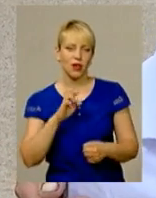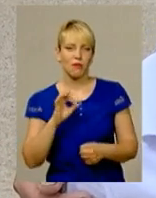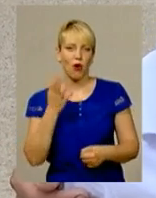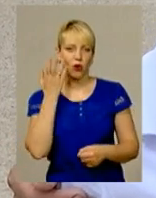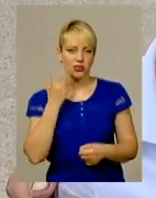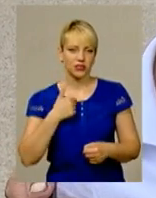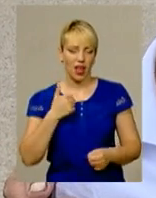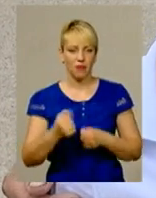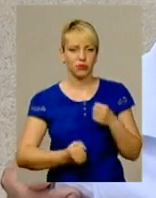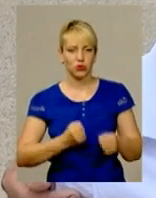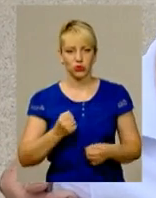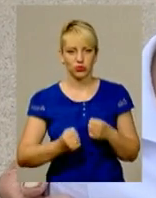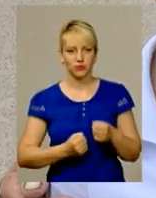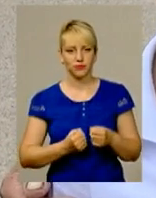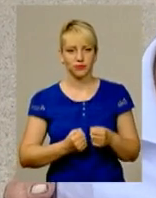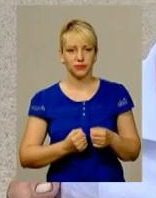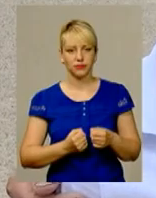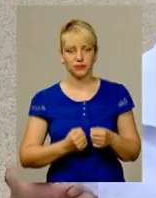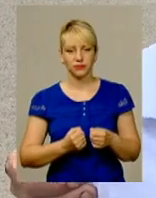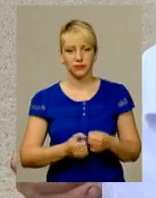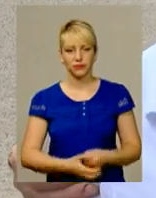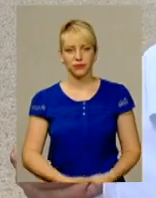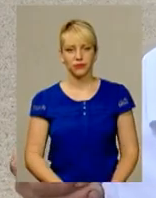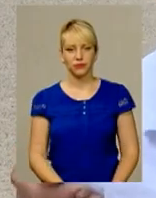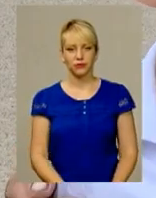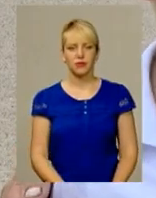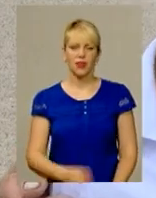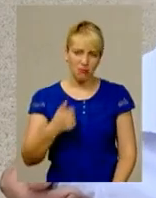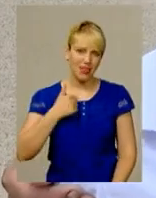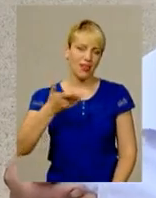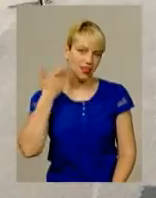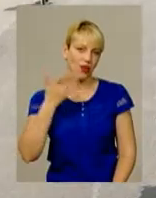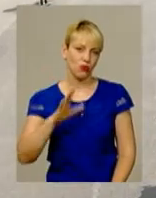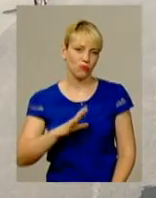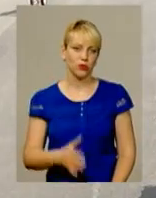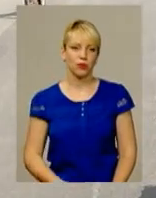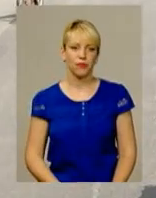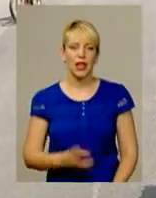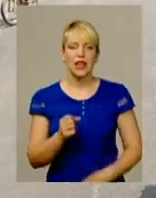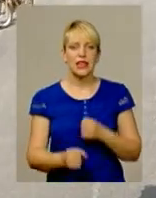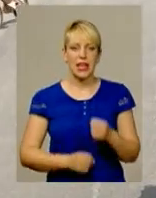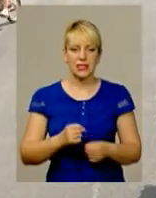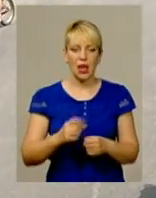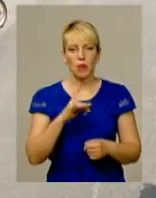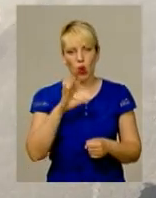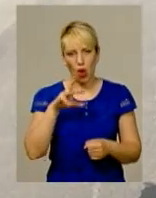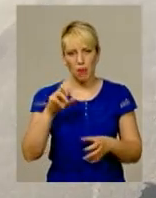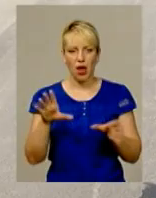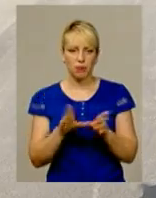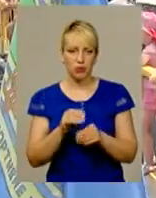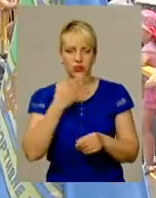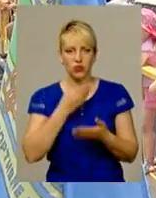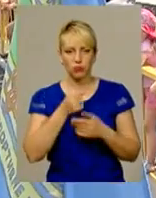коли я біжу, мені легко було бігти. На забіг маленький Ромчик прийшов разом із